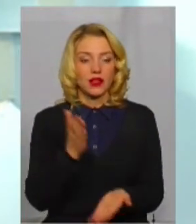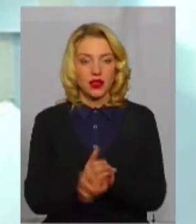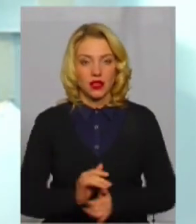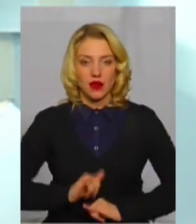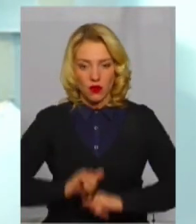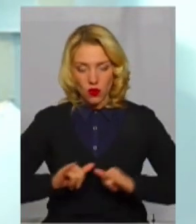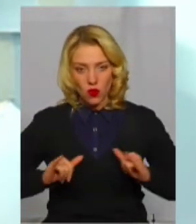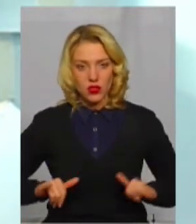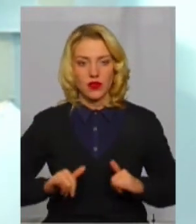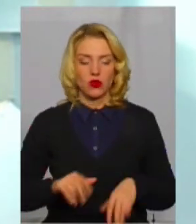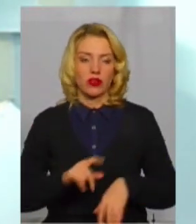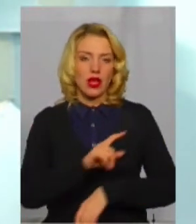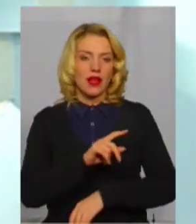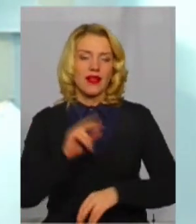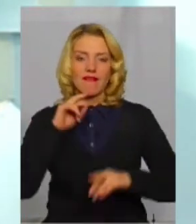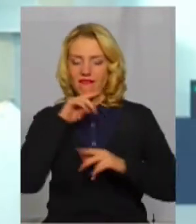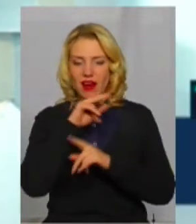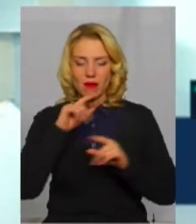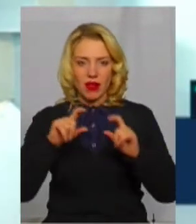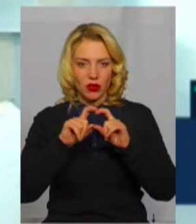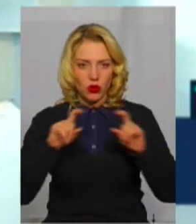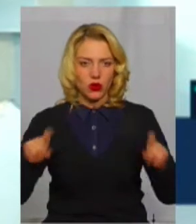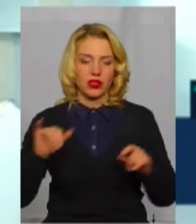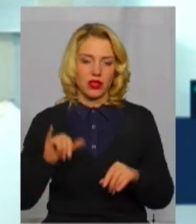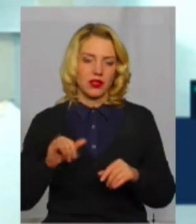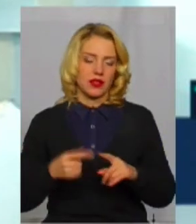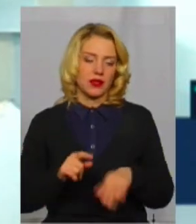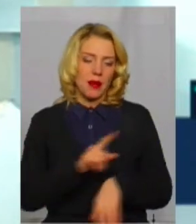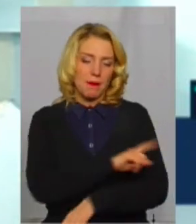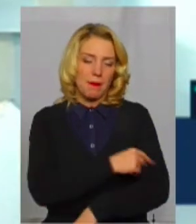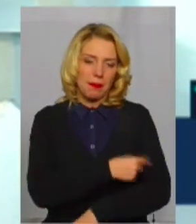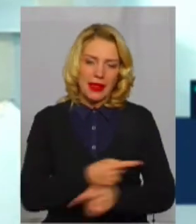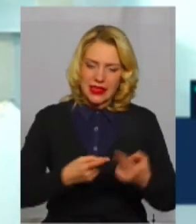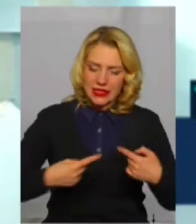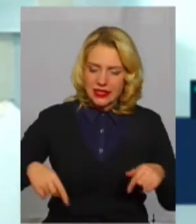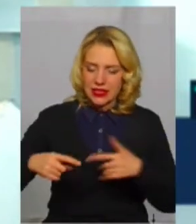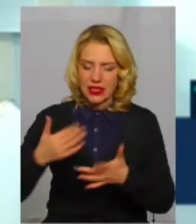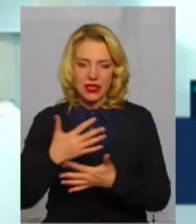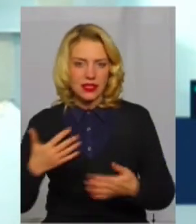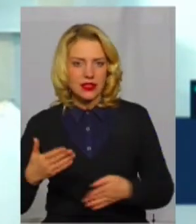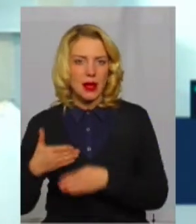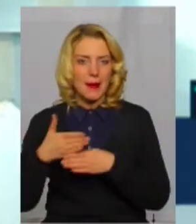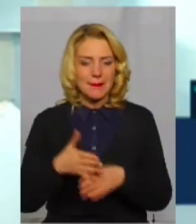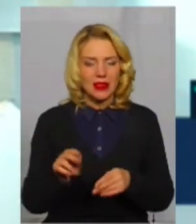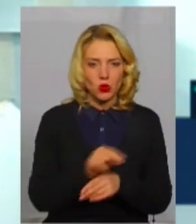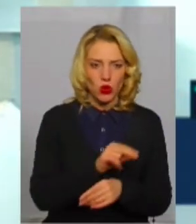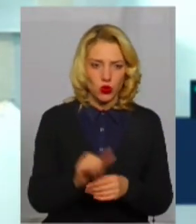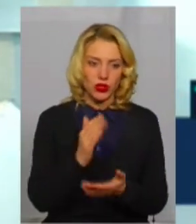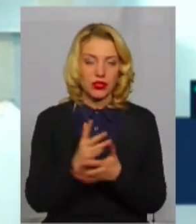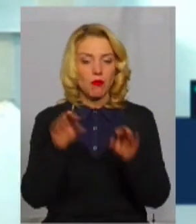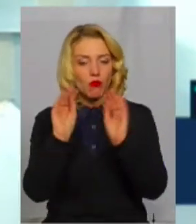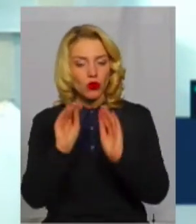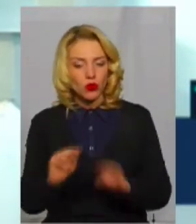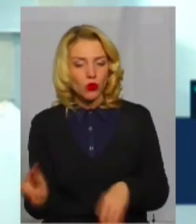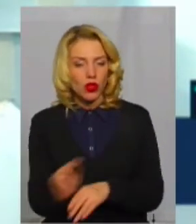розвиток і фармакології, і медицини, різних методик, протоколи інші, вже